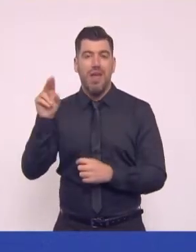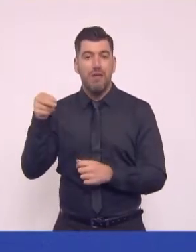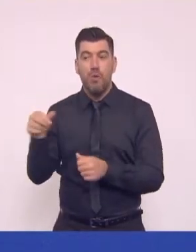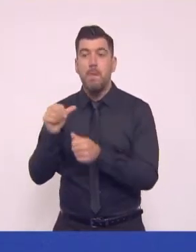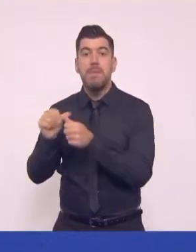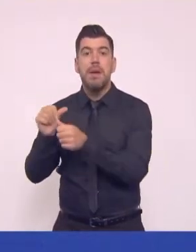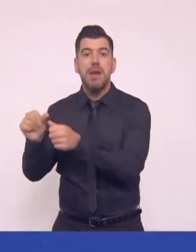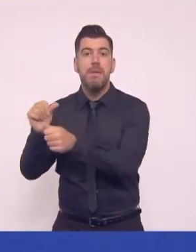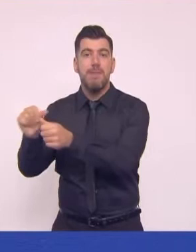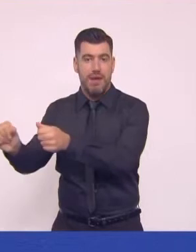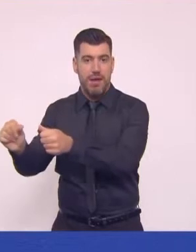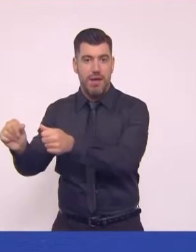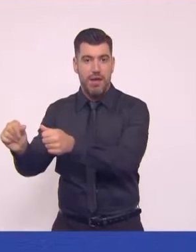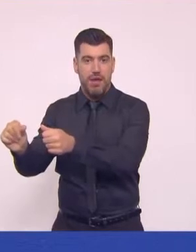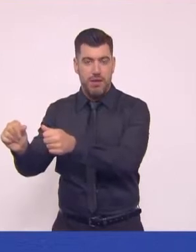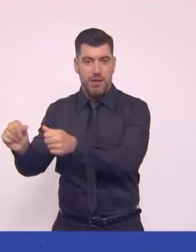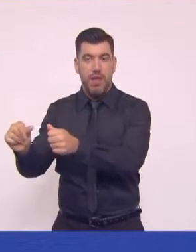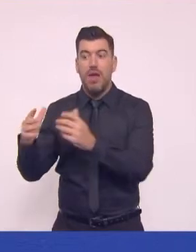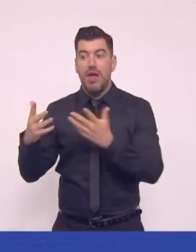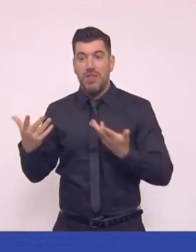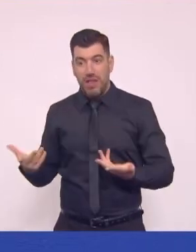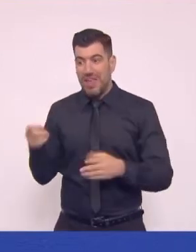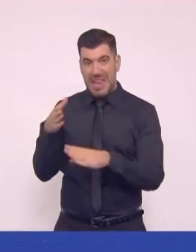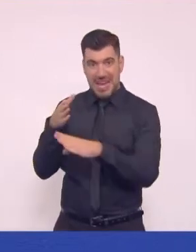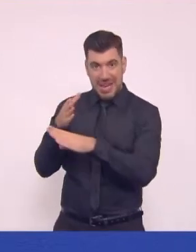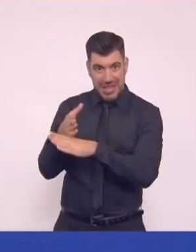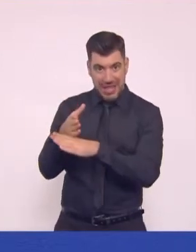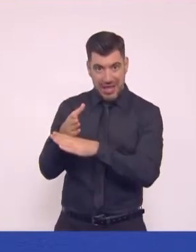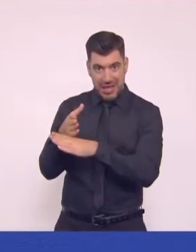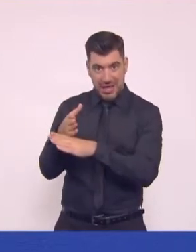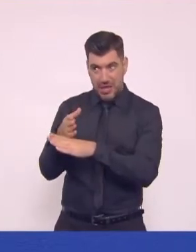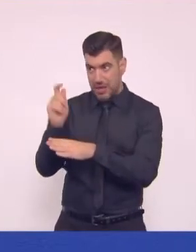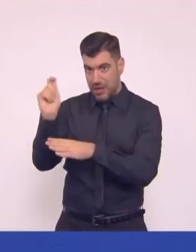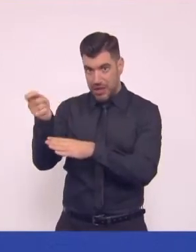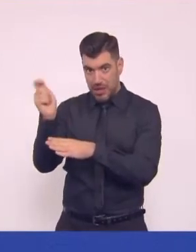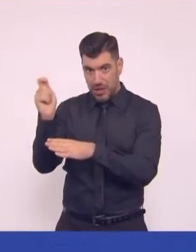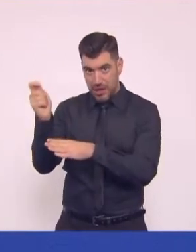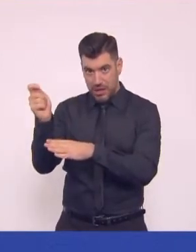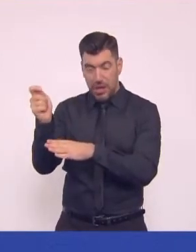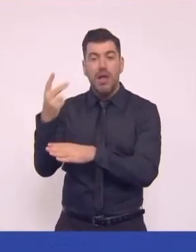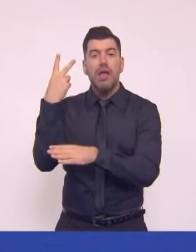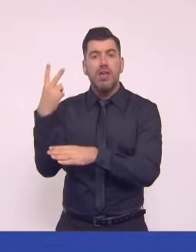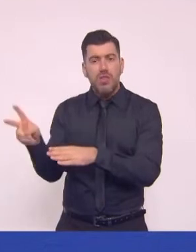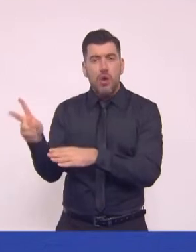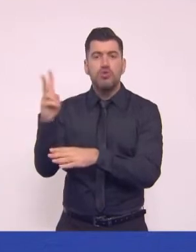μήνα. Δηλαδή, ουσιαστικά θα πληρώνει νίκη 280-285 ευρώ